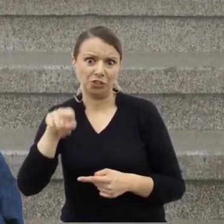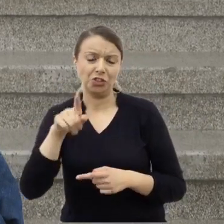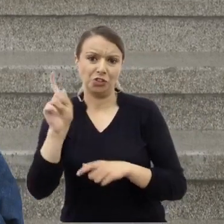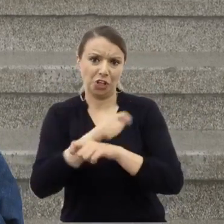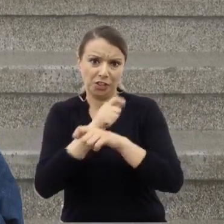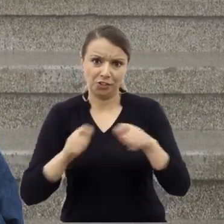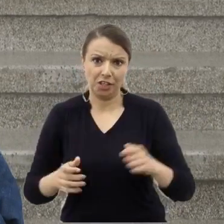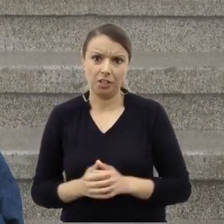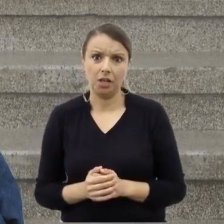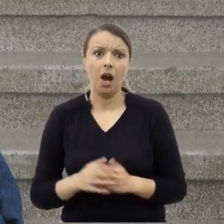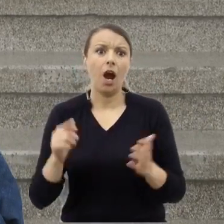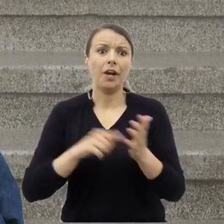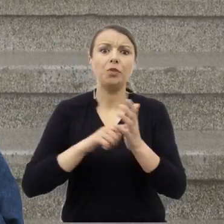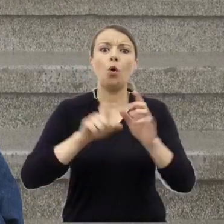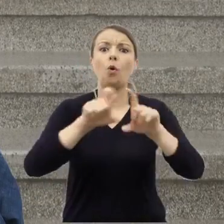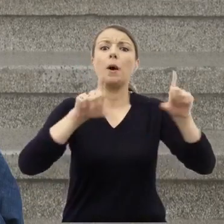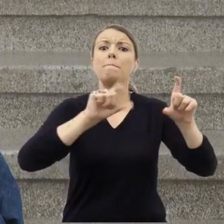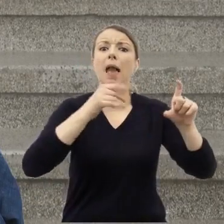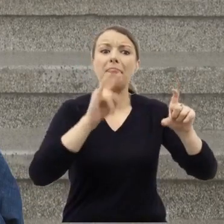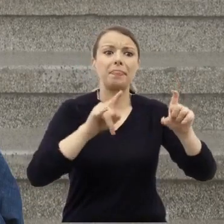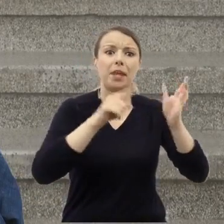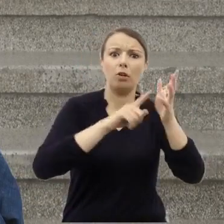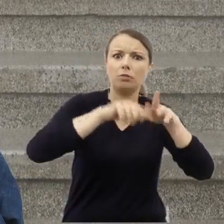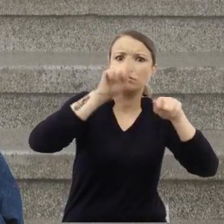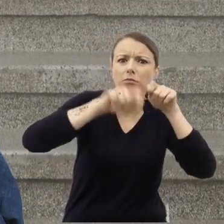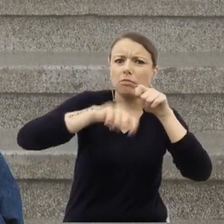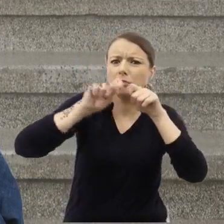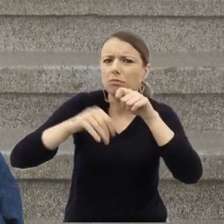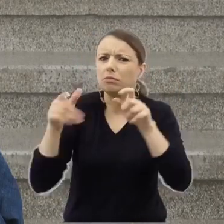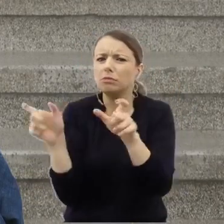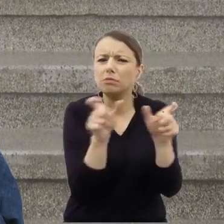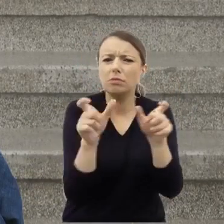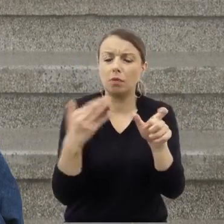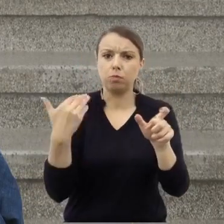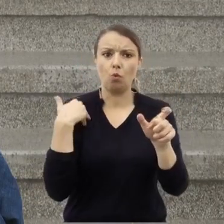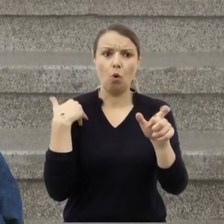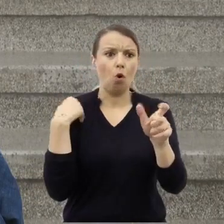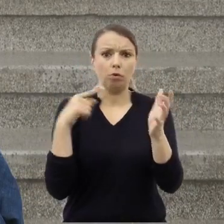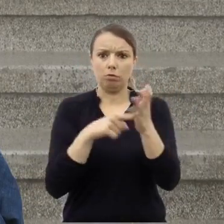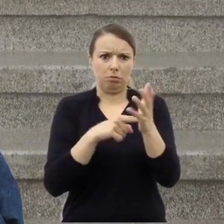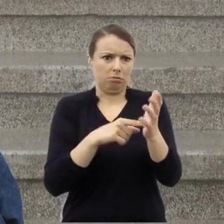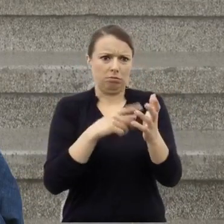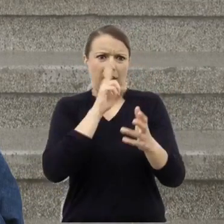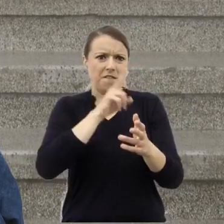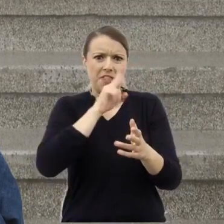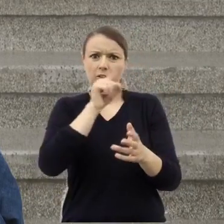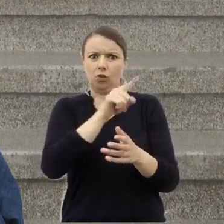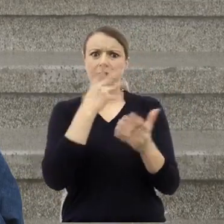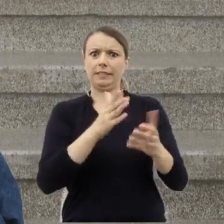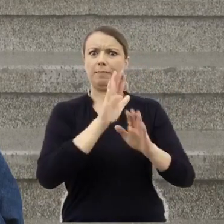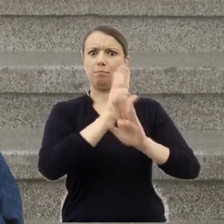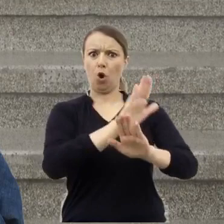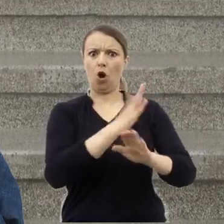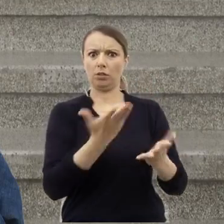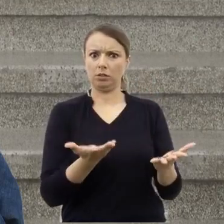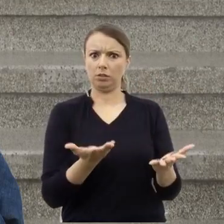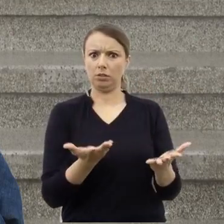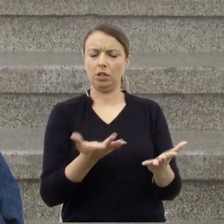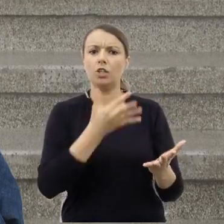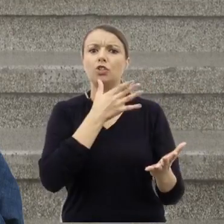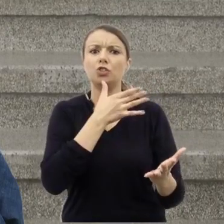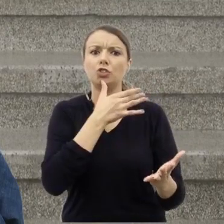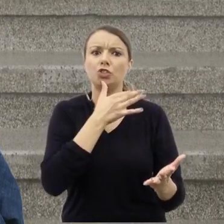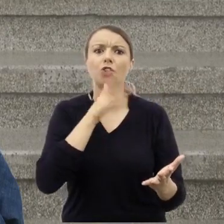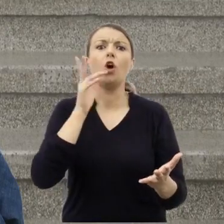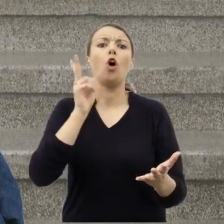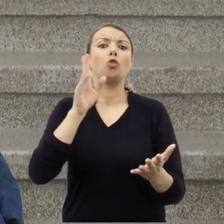plantach nie wskazywało w ogóle na to, że zamierzają bronić Żydów, którzy